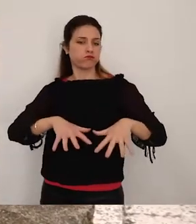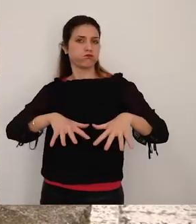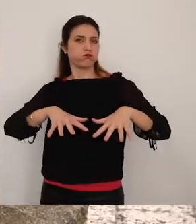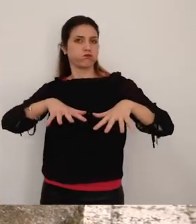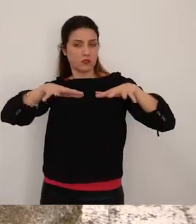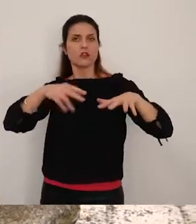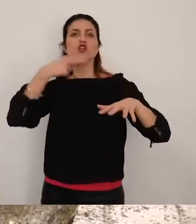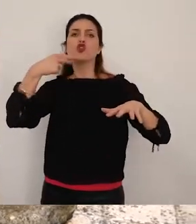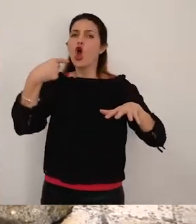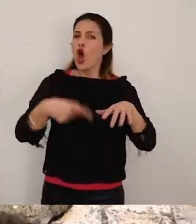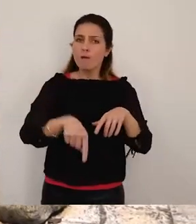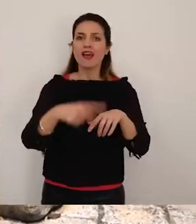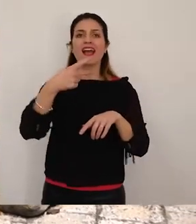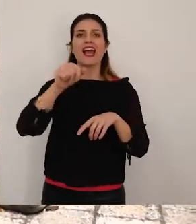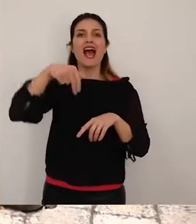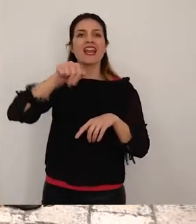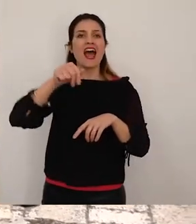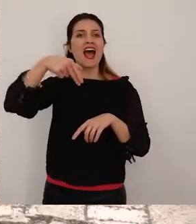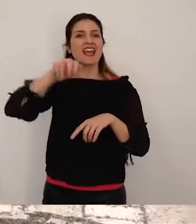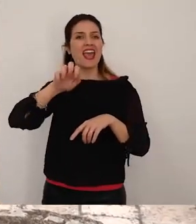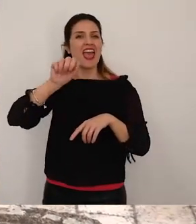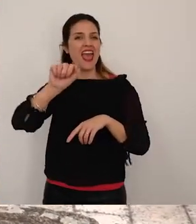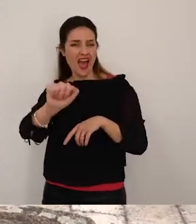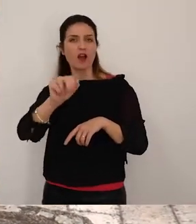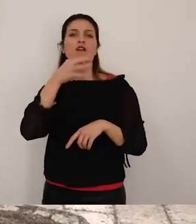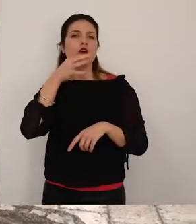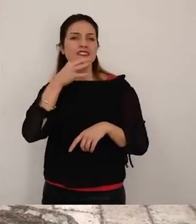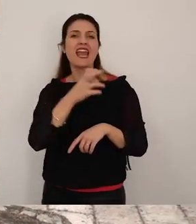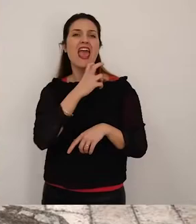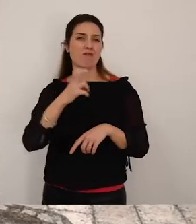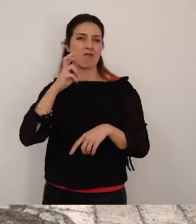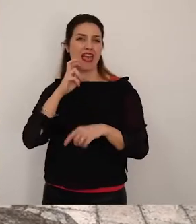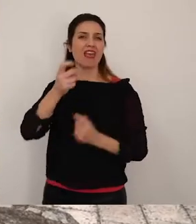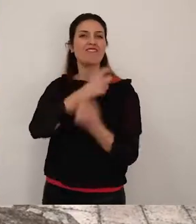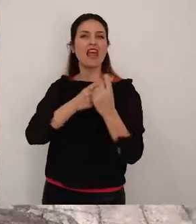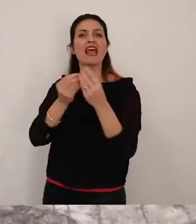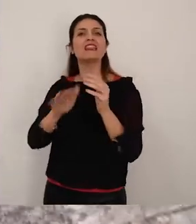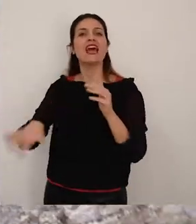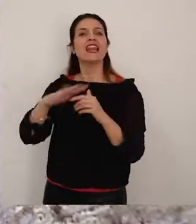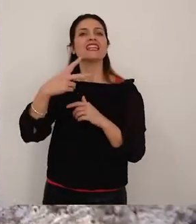ebraico, cananea, che significa ebrei provenienti dalla terra di Canaan.